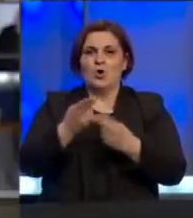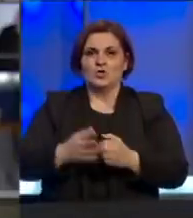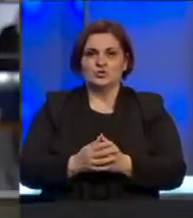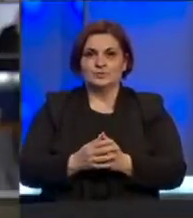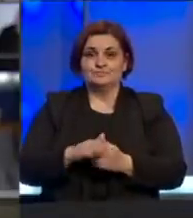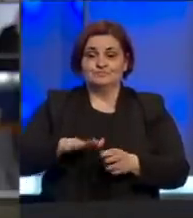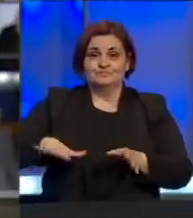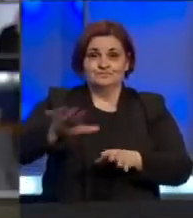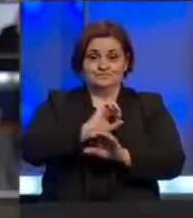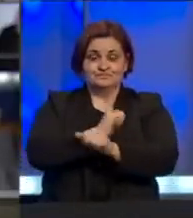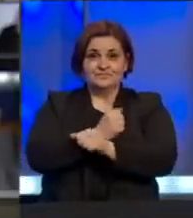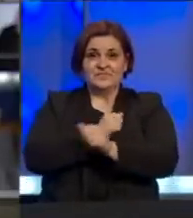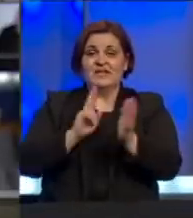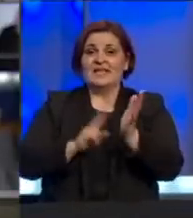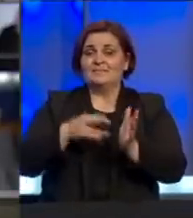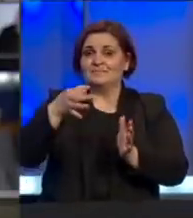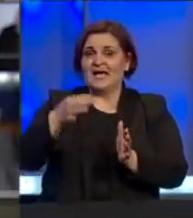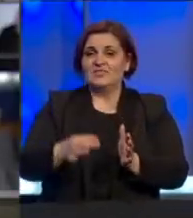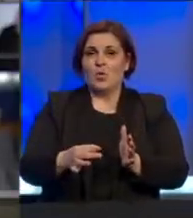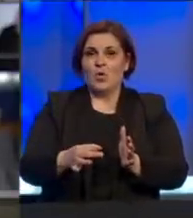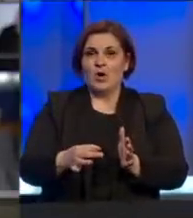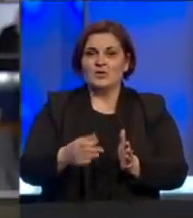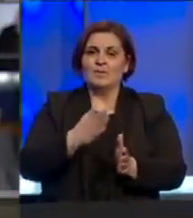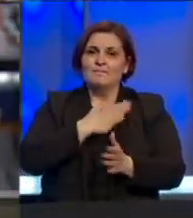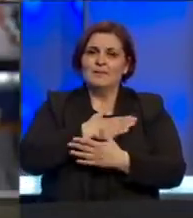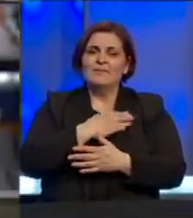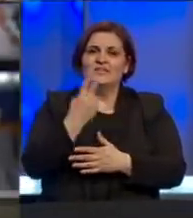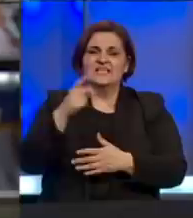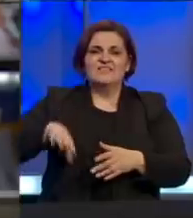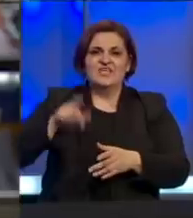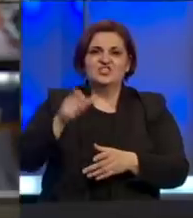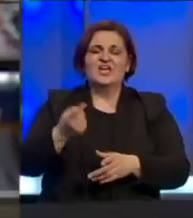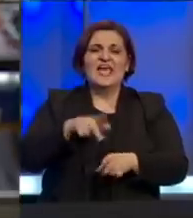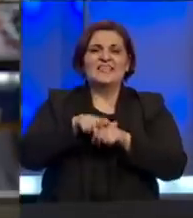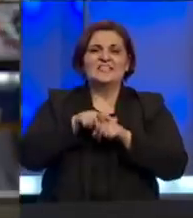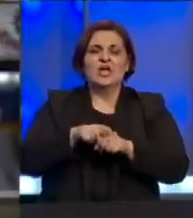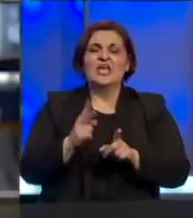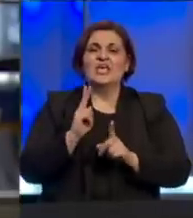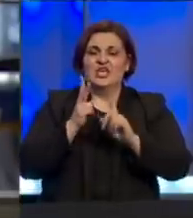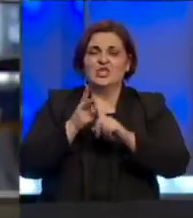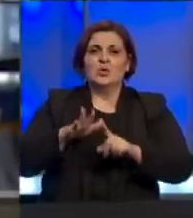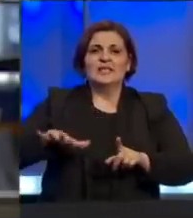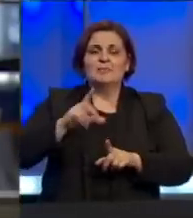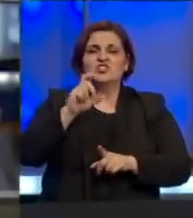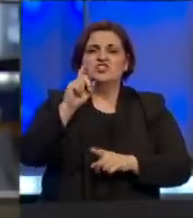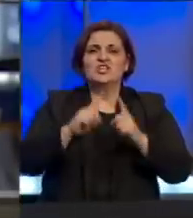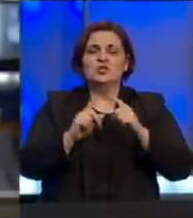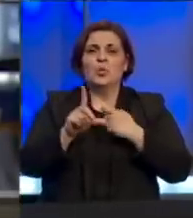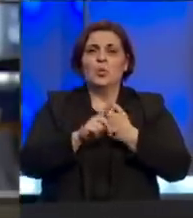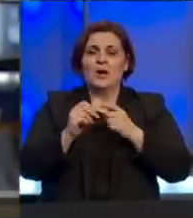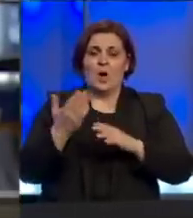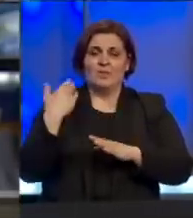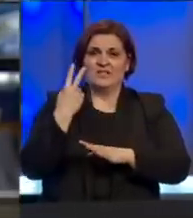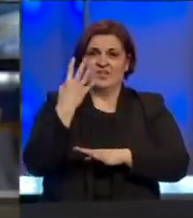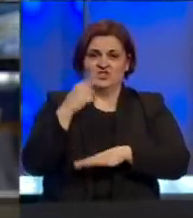Na području Hercegovačko-Neretvanskog kantona preminule su dvije žene, jedna iz Konjica i druga sa područja Čitluka. U